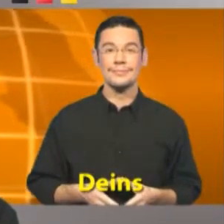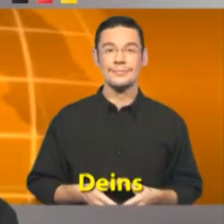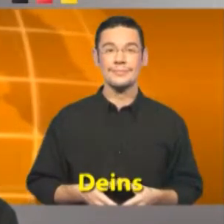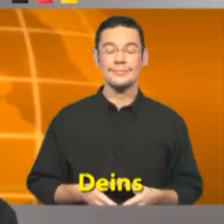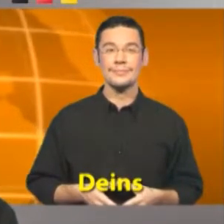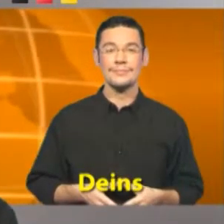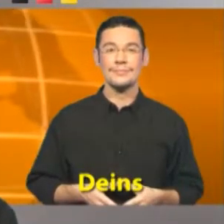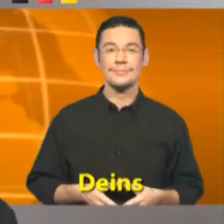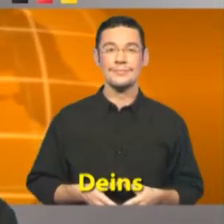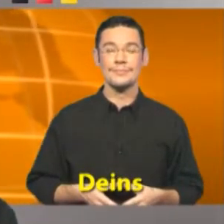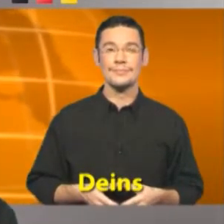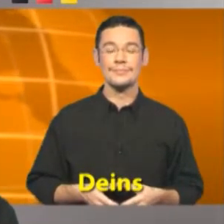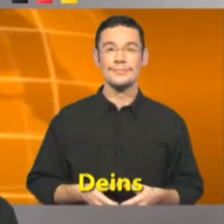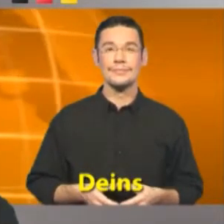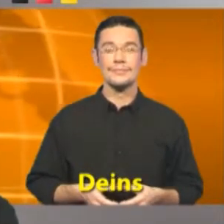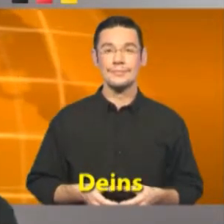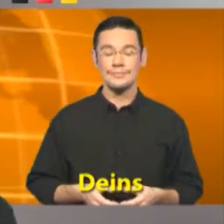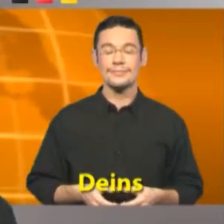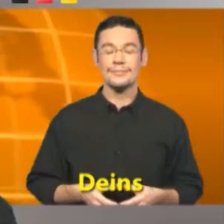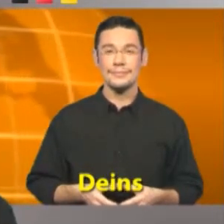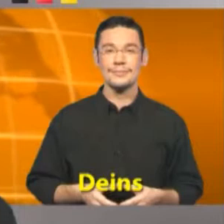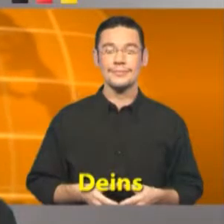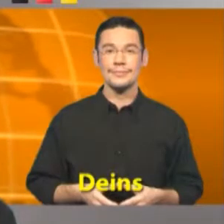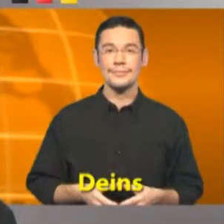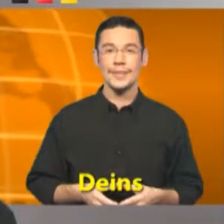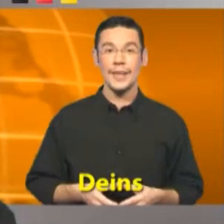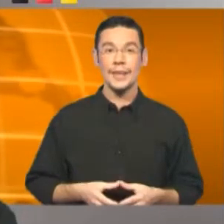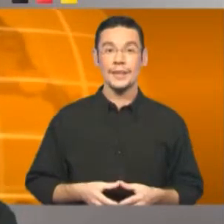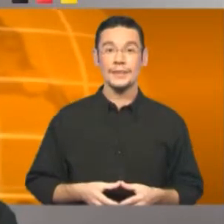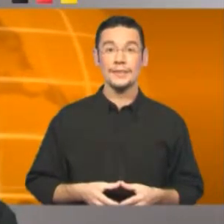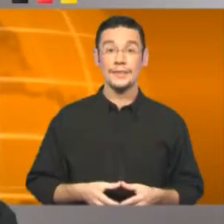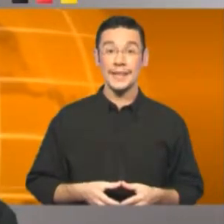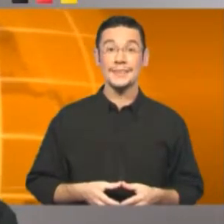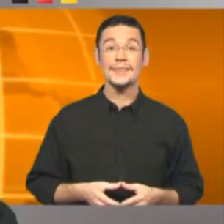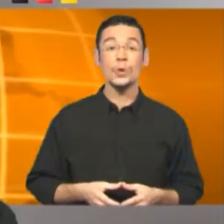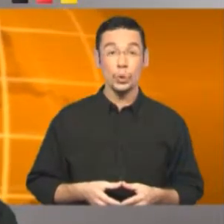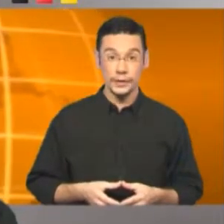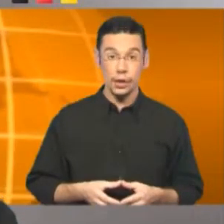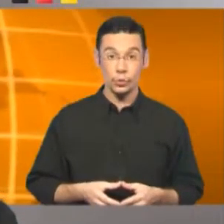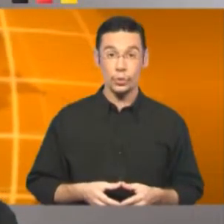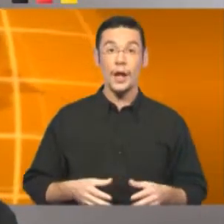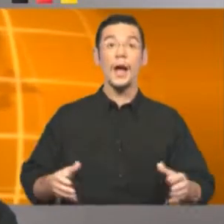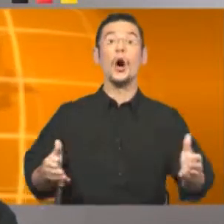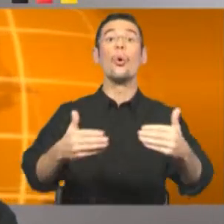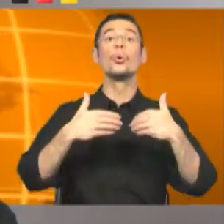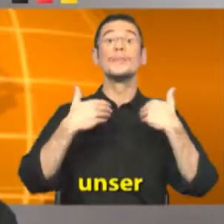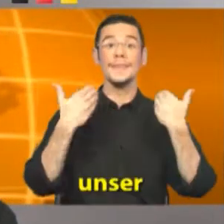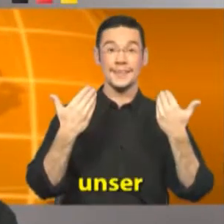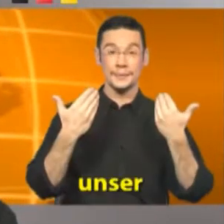Tua Tua Tua Tua Das ist unser Auto.